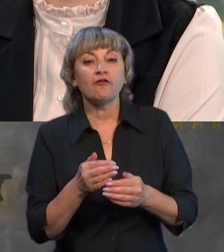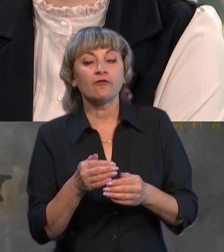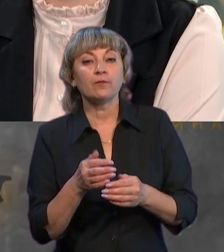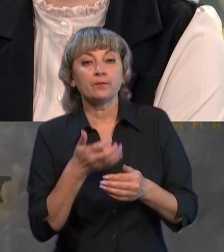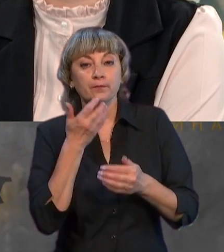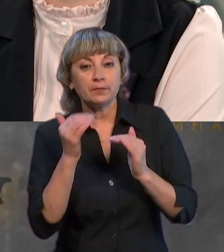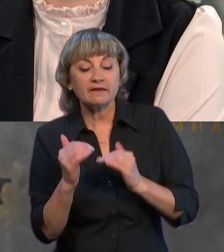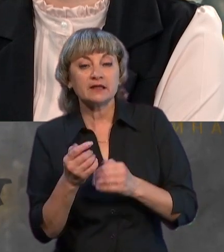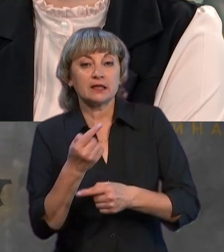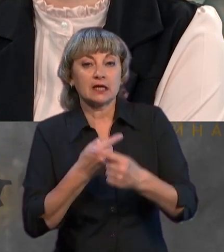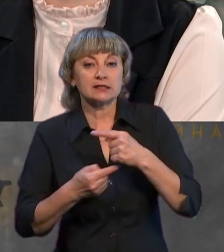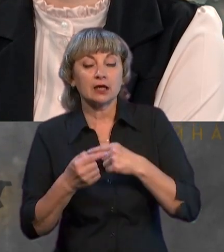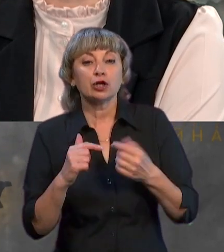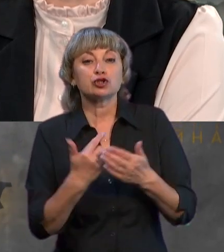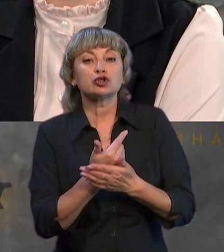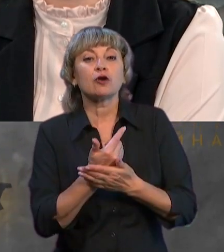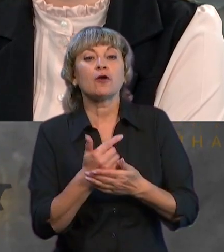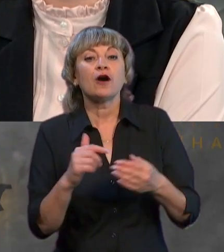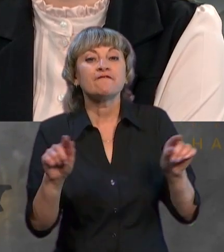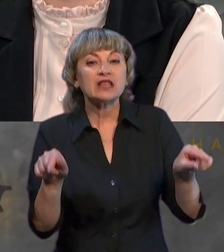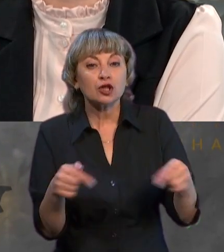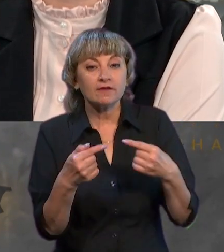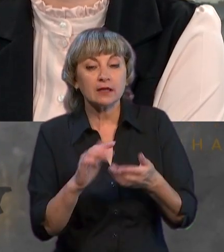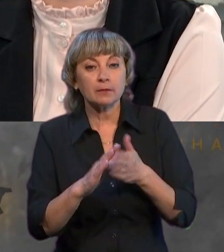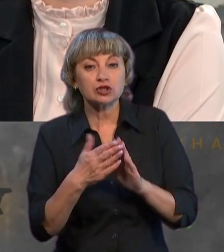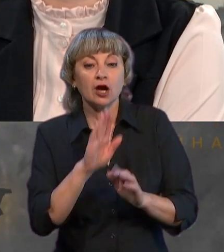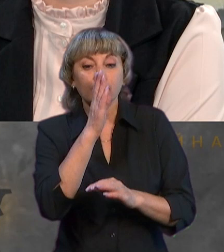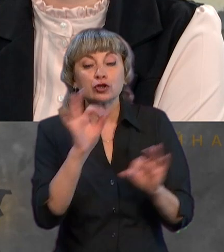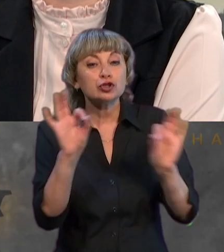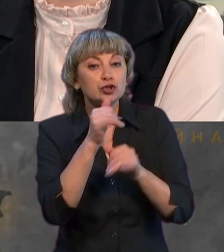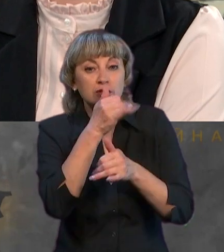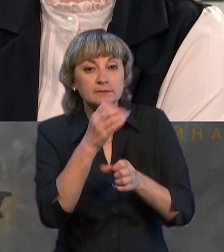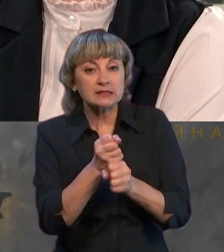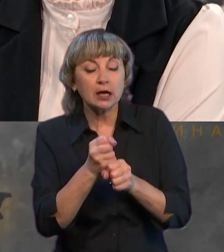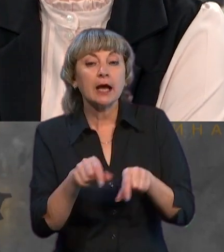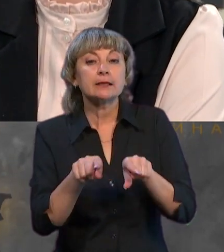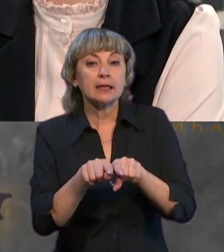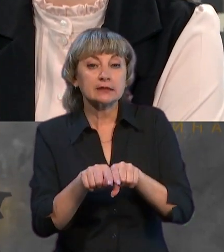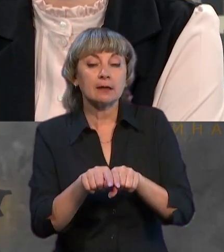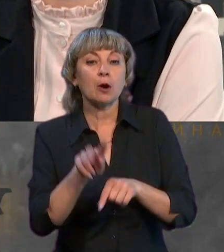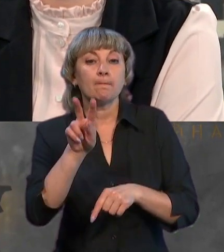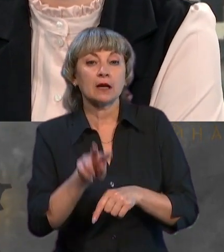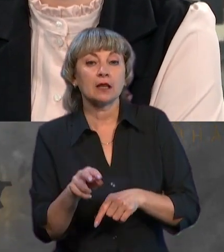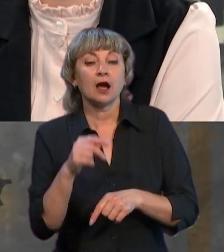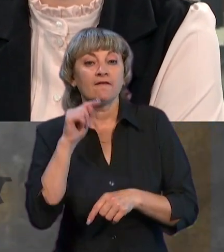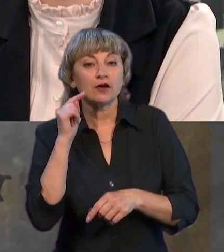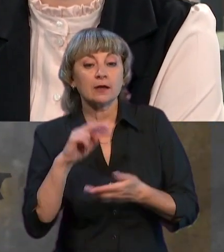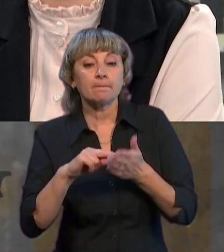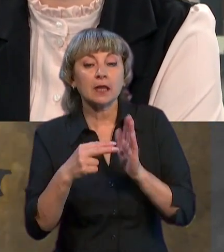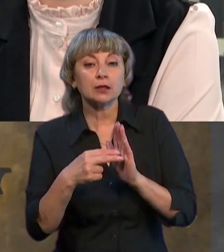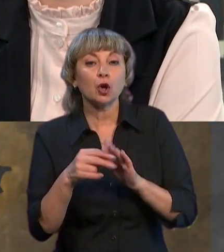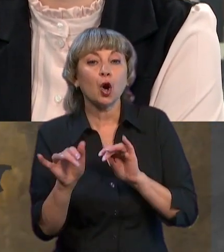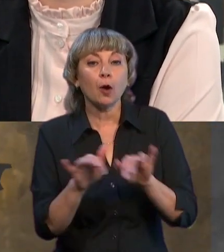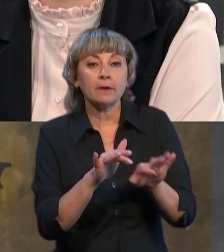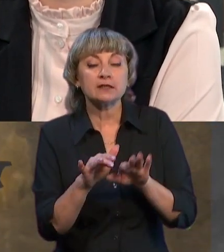знову відновили позиції, і ворог нічого не зміг зробити. Точно так же, паралельно, вони планують якраз операцію